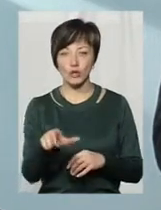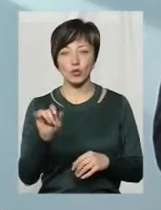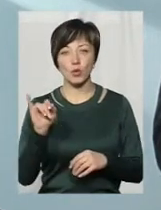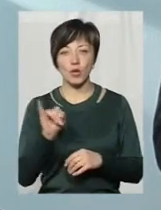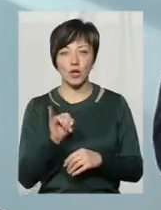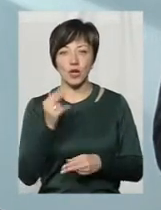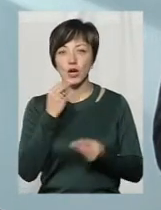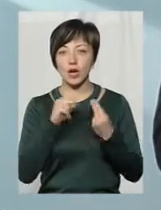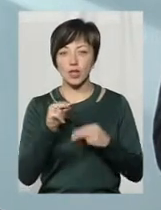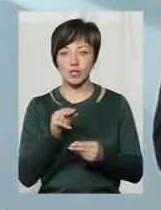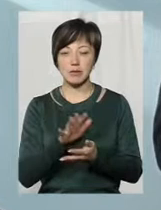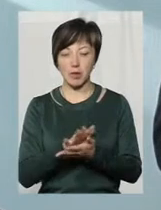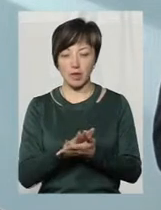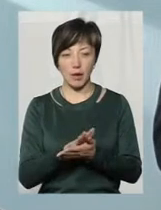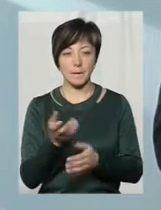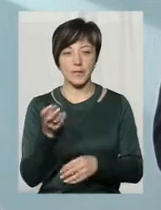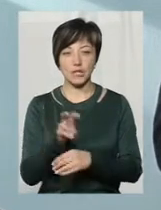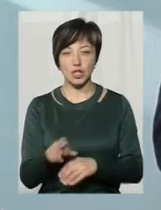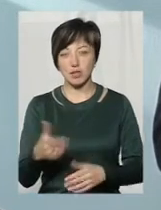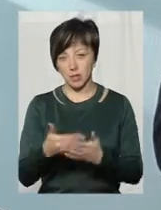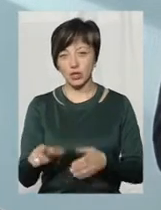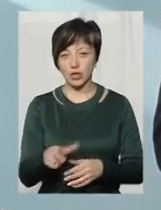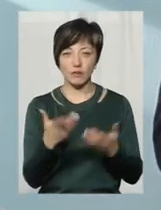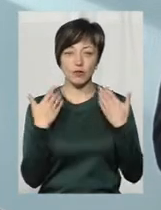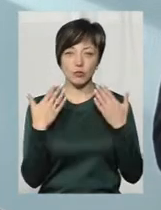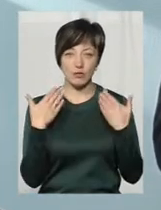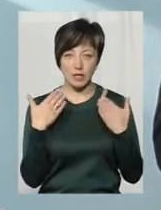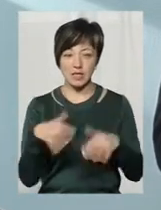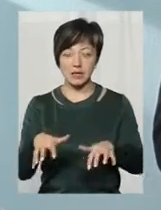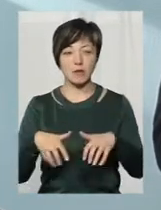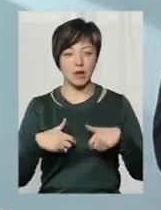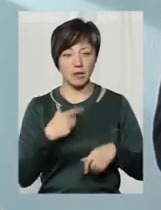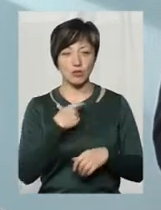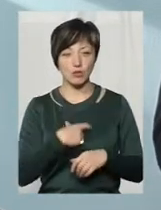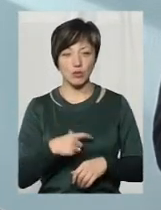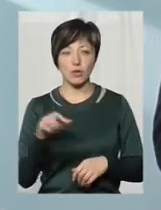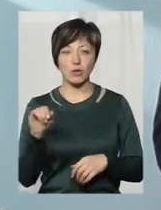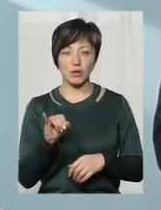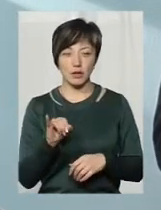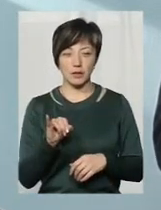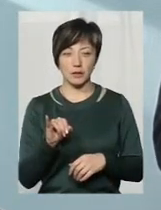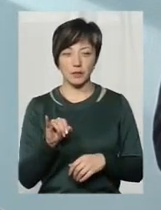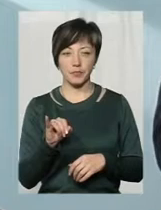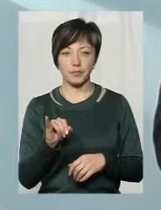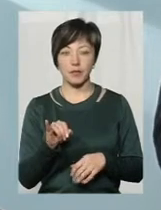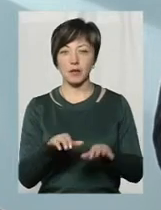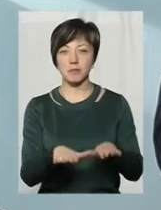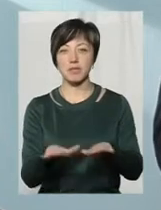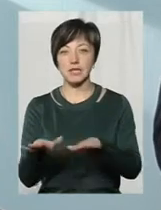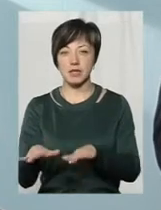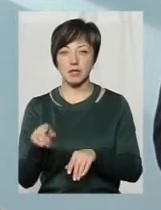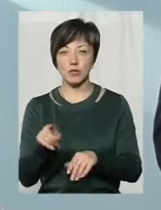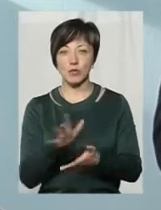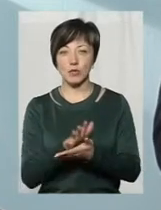краще сміття, якщо ви прийшли до річки, відпочиваєте, забирати і відповідні місця, там,